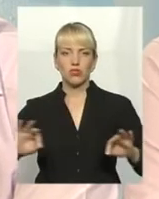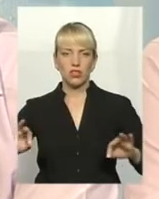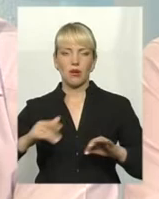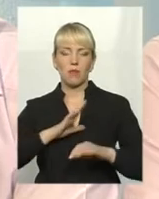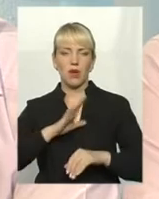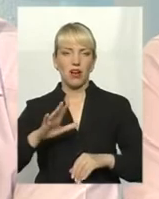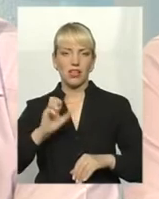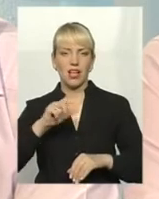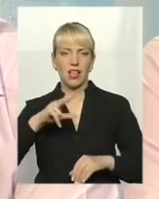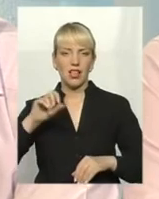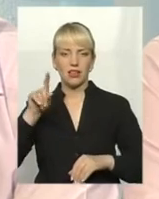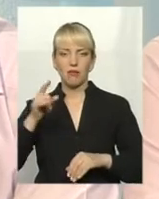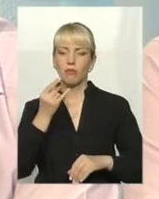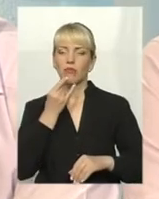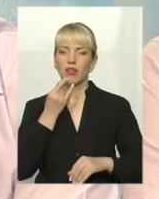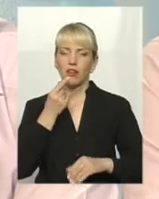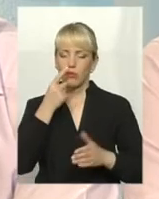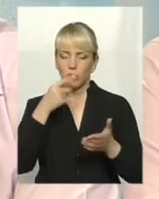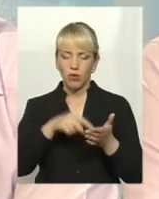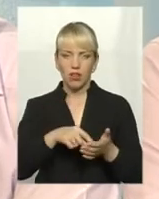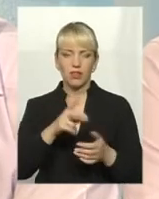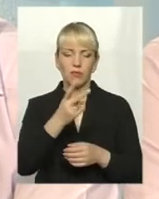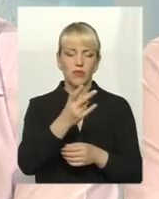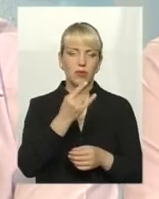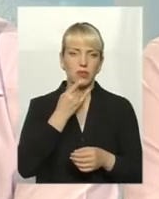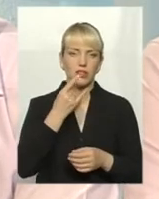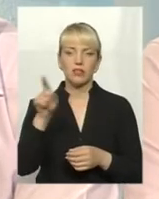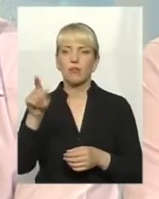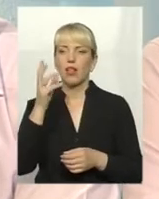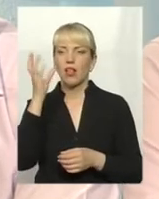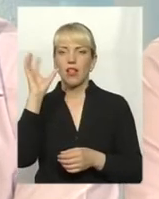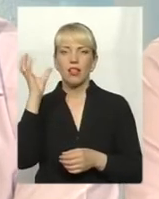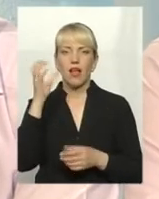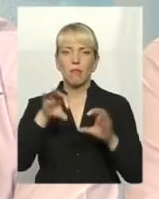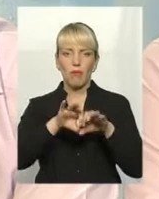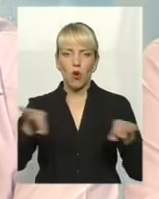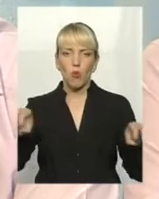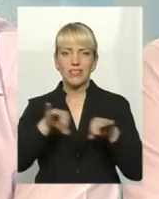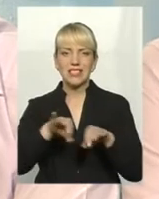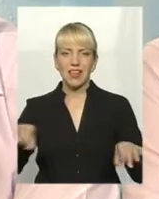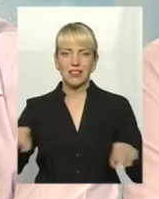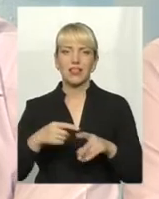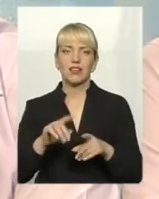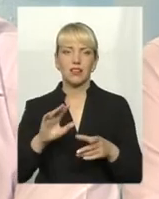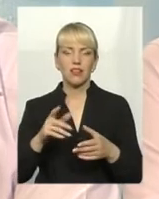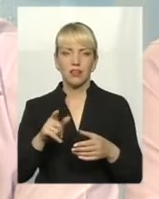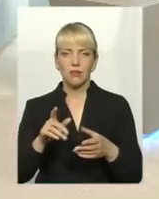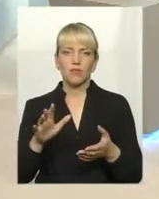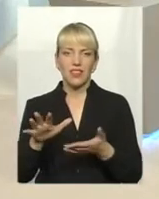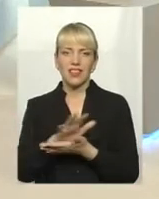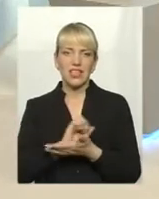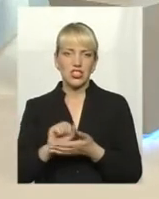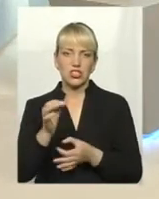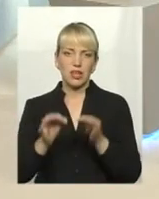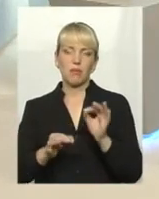багата, але там батареечка попала, там дві батареечки, там лампа лімістин, там ми самі нижчим, те, що є навколо нас. Так, і дуже